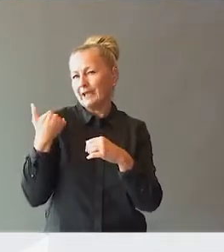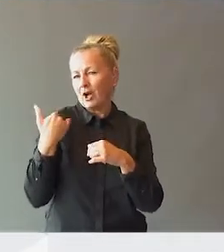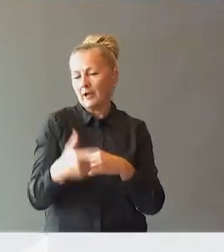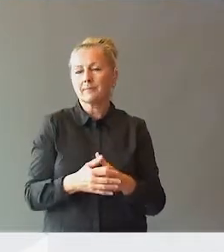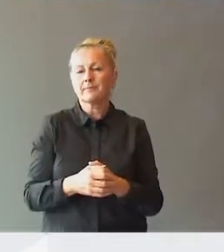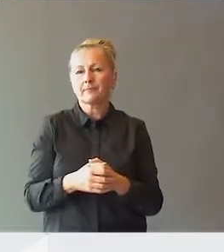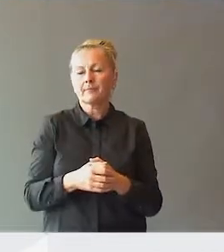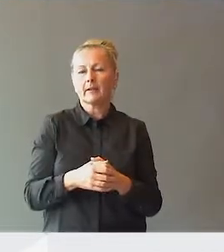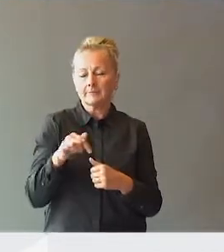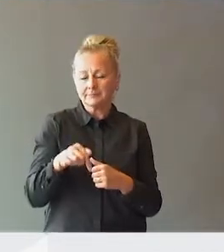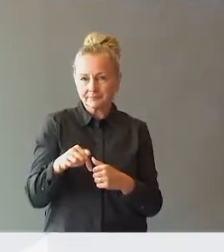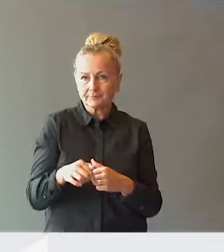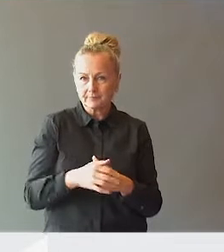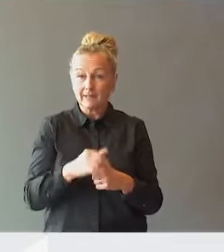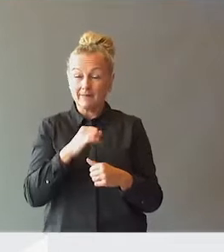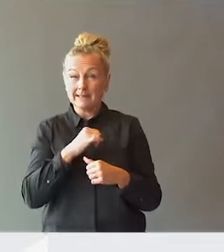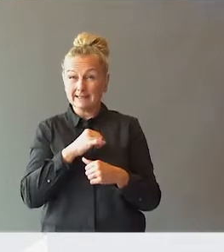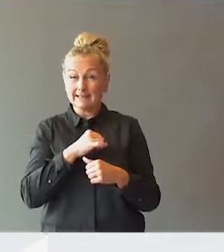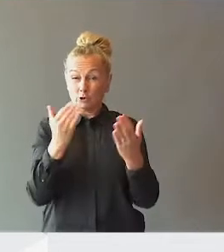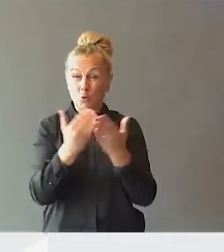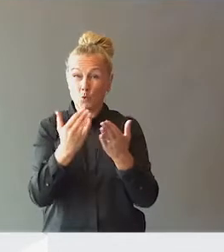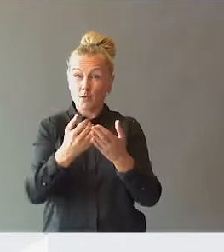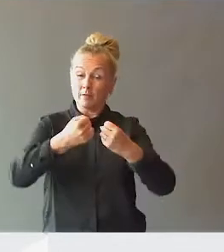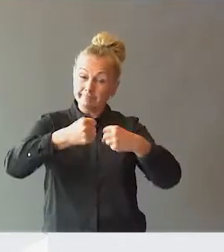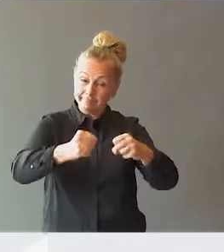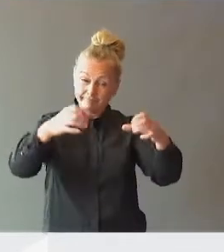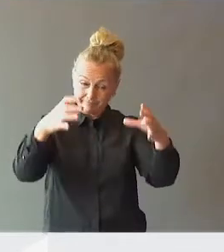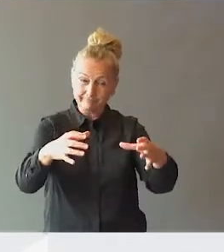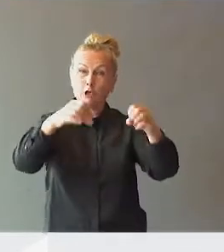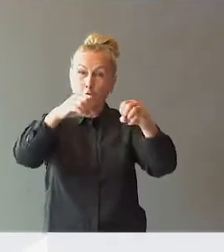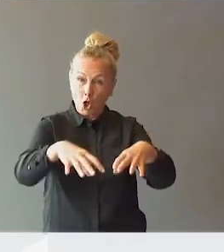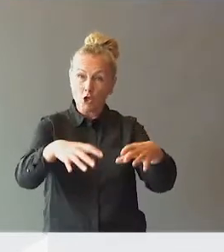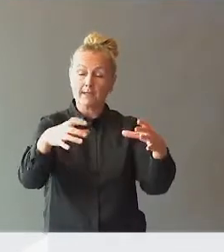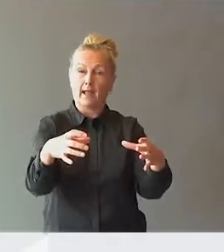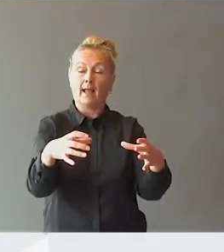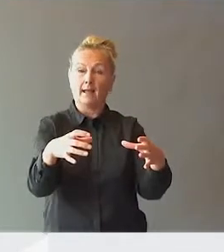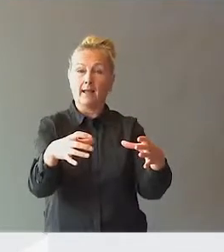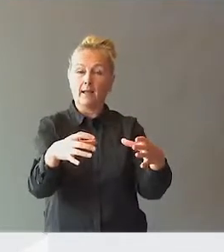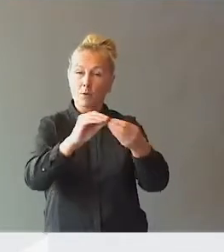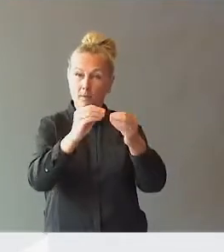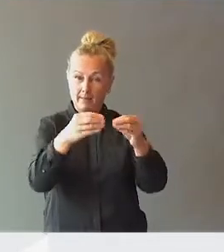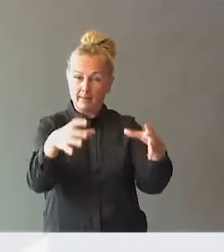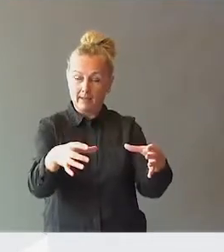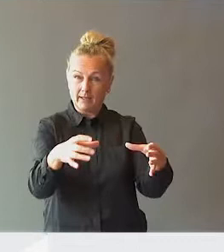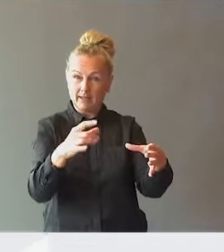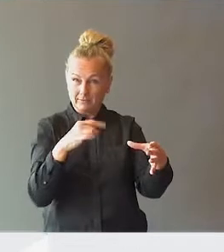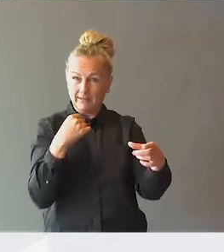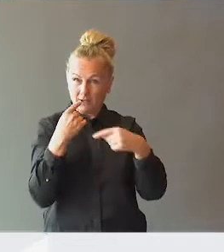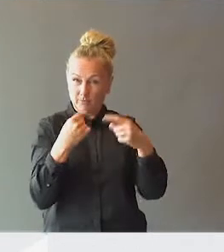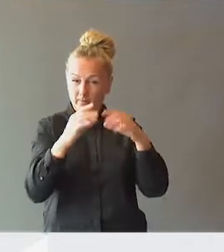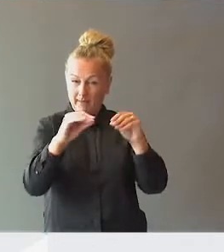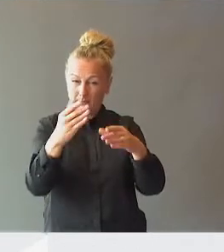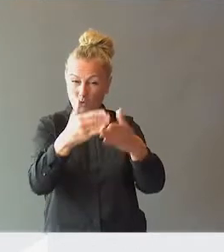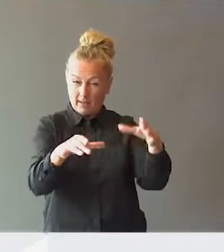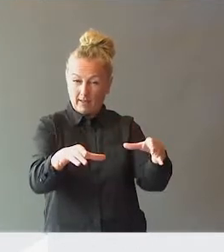hvis vi skal kunne sette skolen i stand til å løse disse problemerne som vi nå snakker om på en